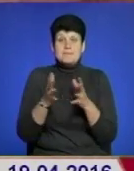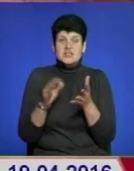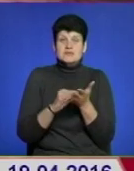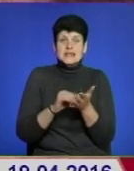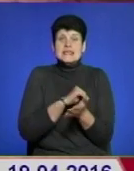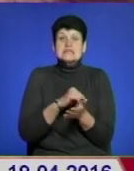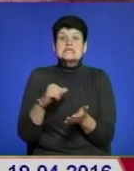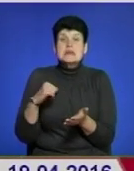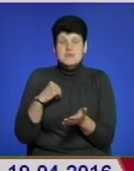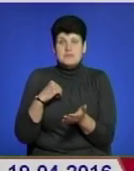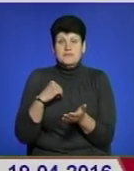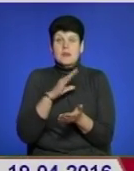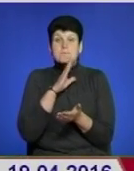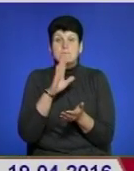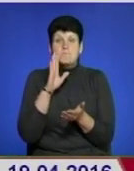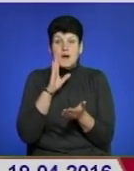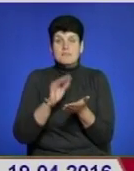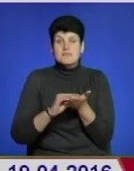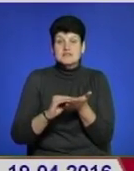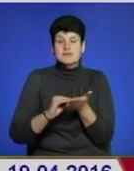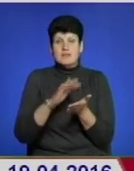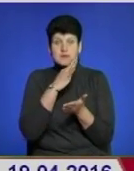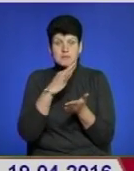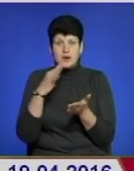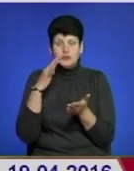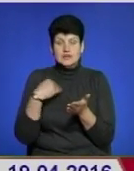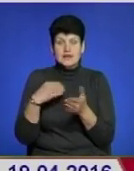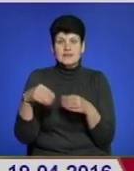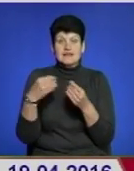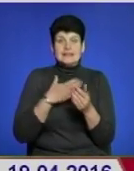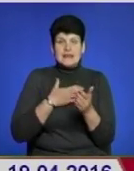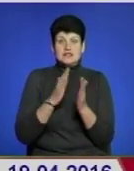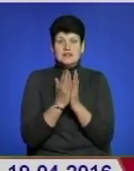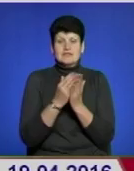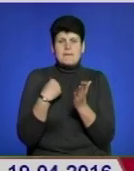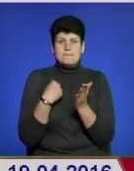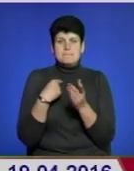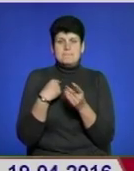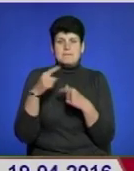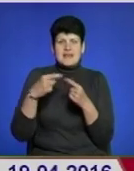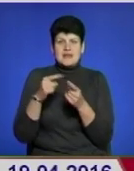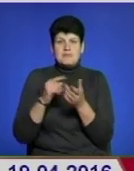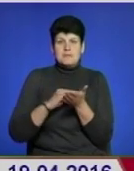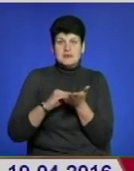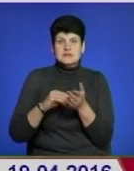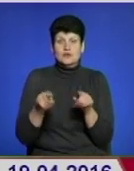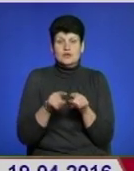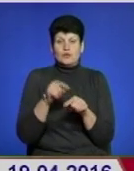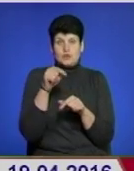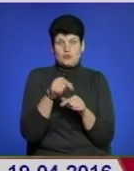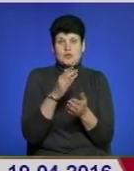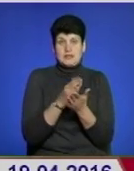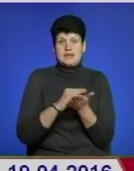самі. Мама писала багато. От я давала наші підручники, вона переписувала так, як отут ми з Марічкою написали